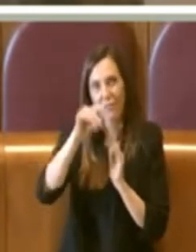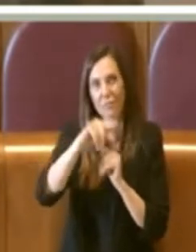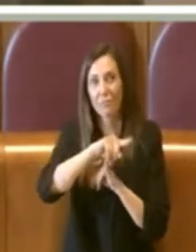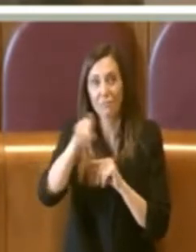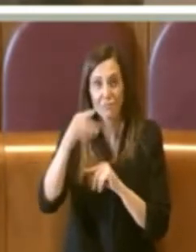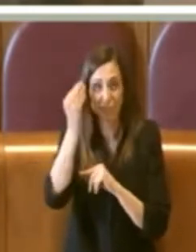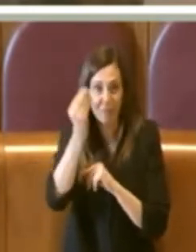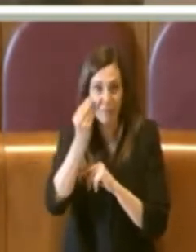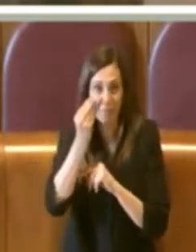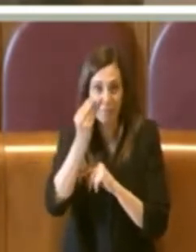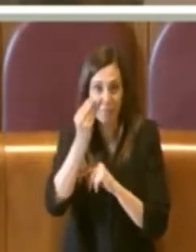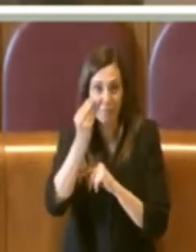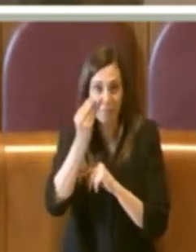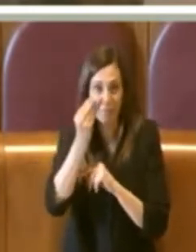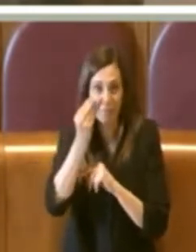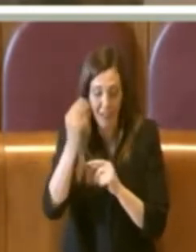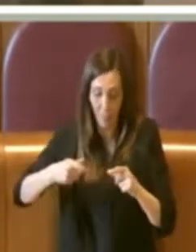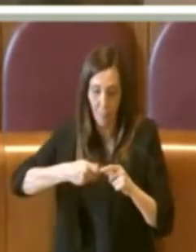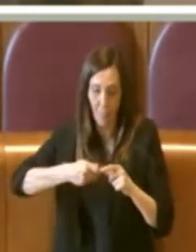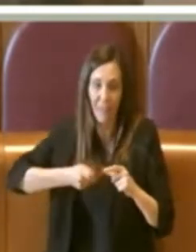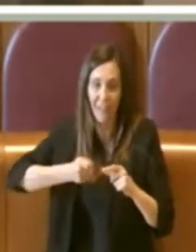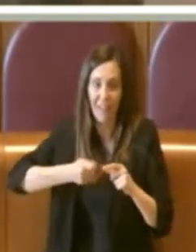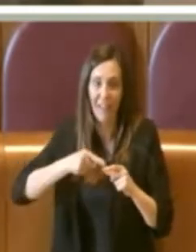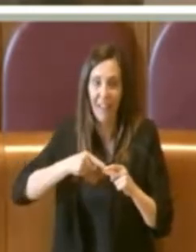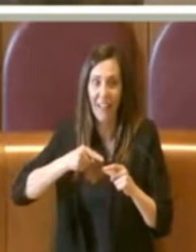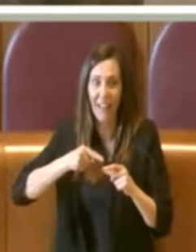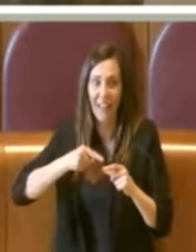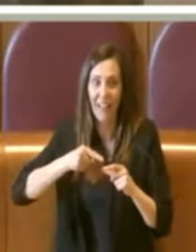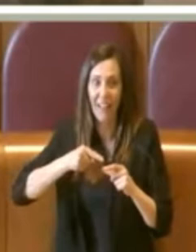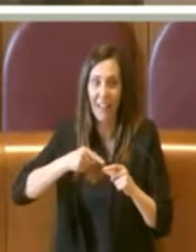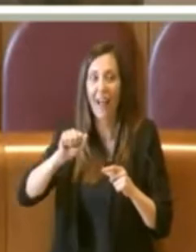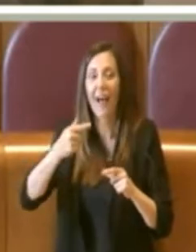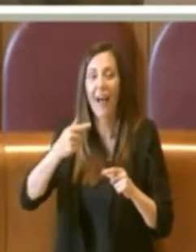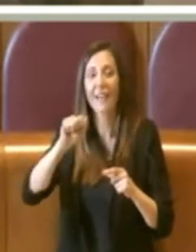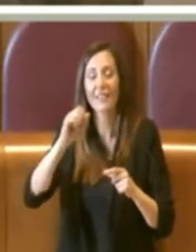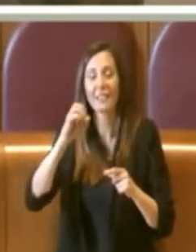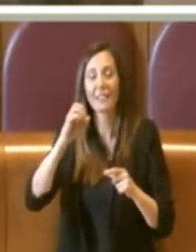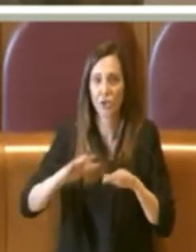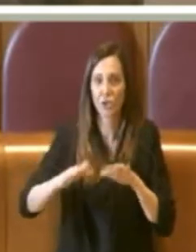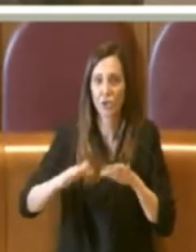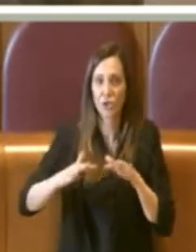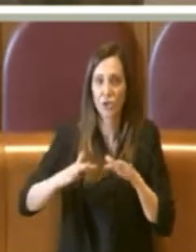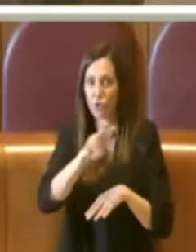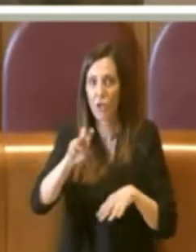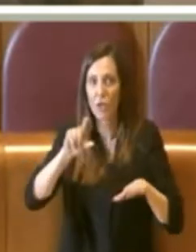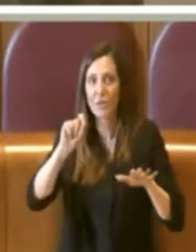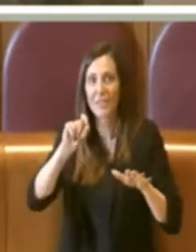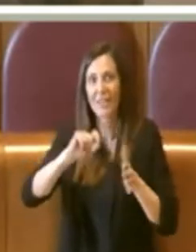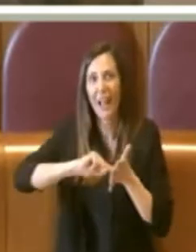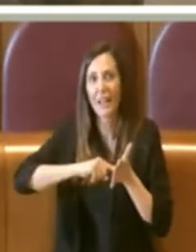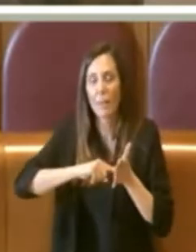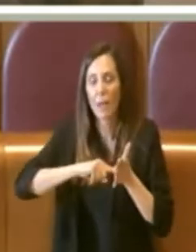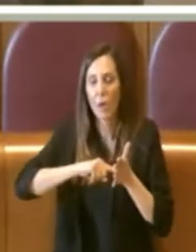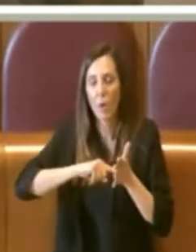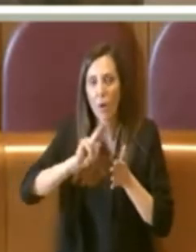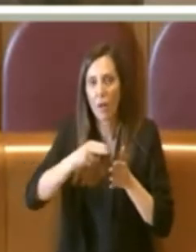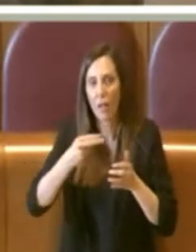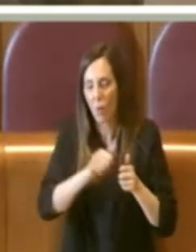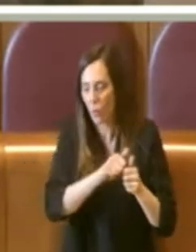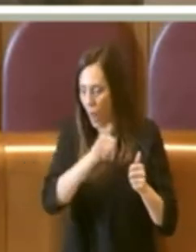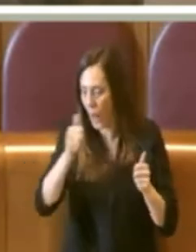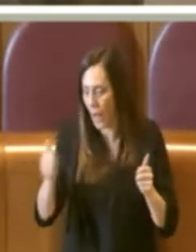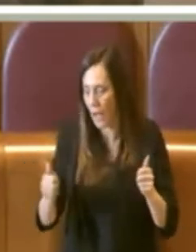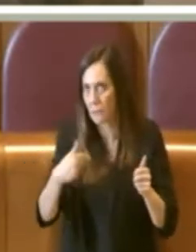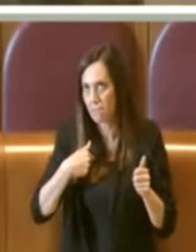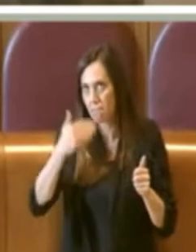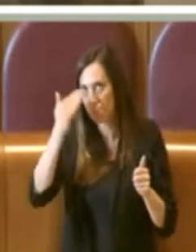bigliettazione di ATAC sono circa 270 milioni di euro l'anno, vado